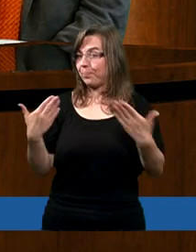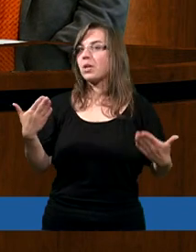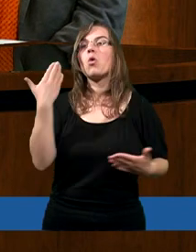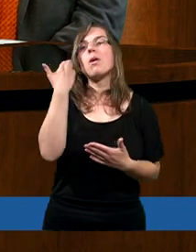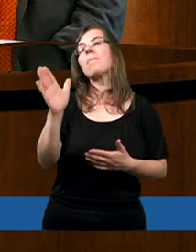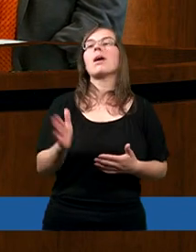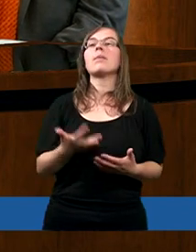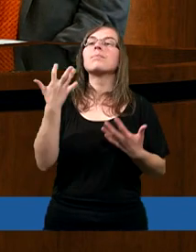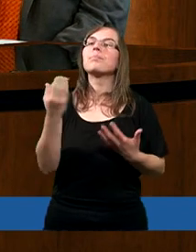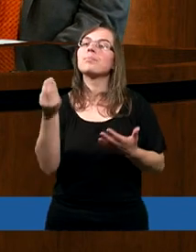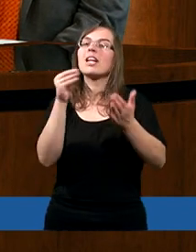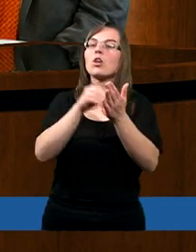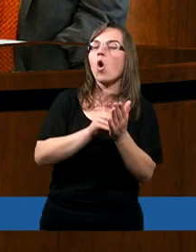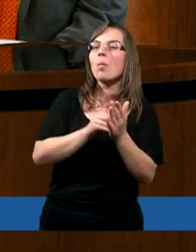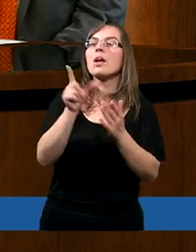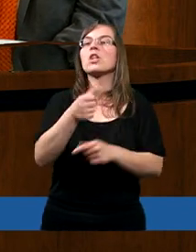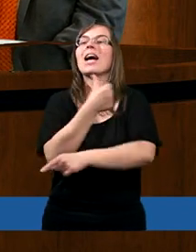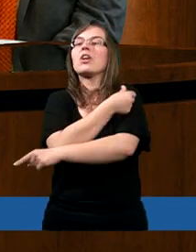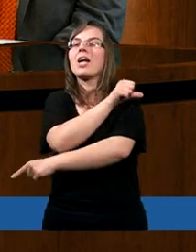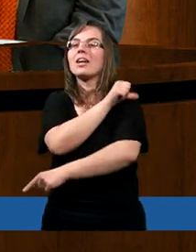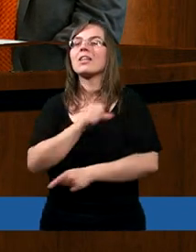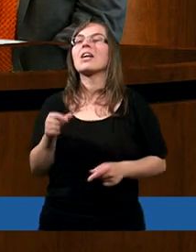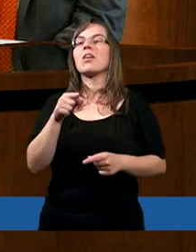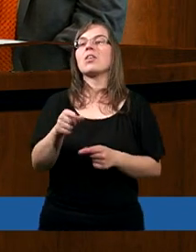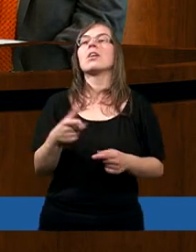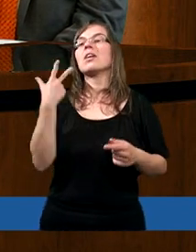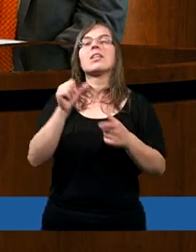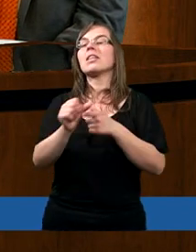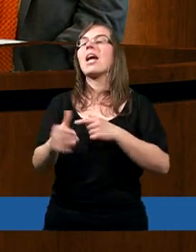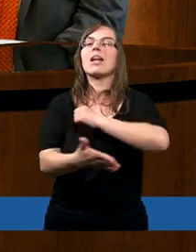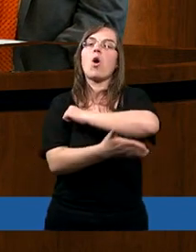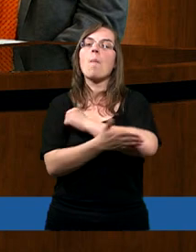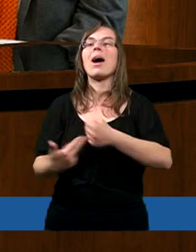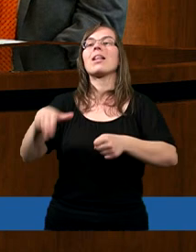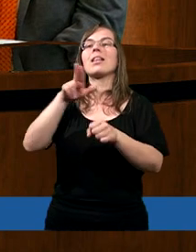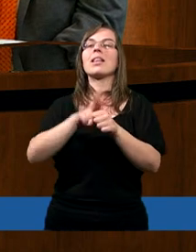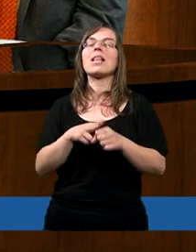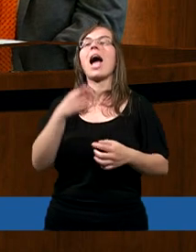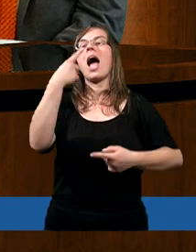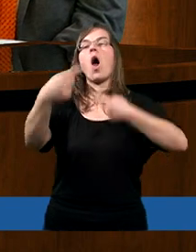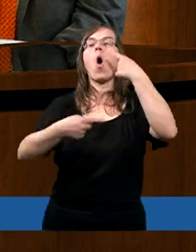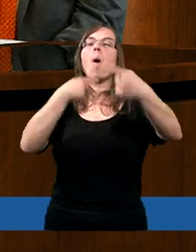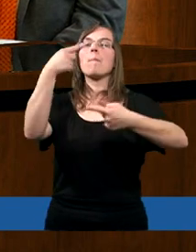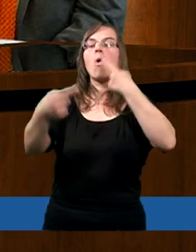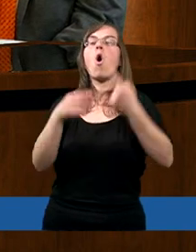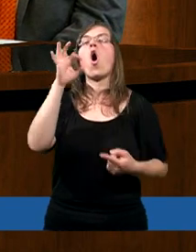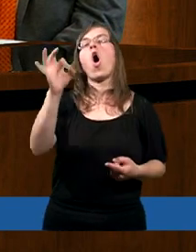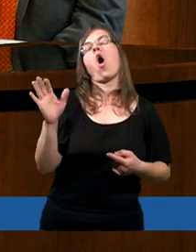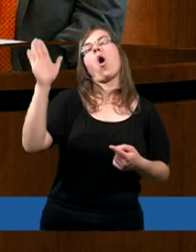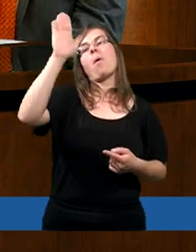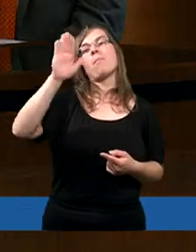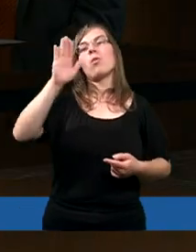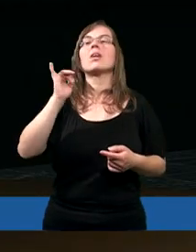bardzo. Ja chciałem go powiedzieć, że chrześcijaństwo Piotra nie jest oparte na opowiadaniach czy